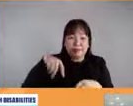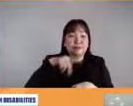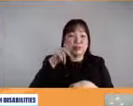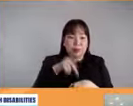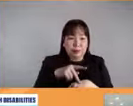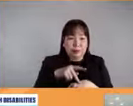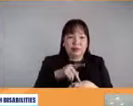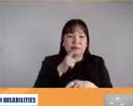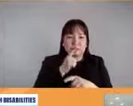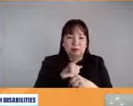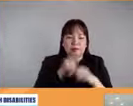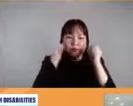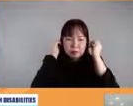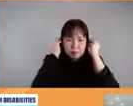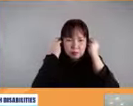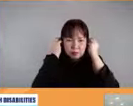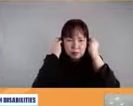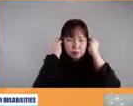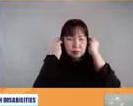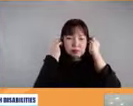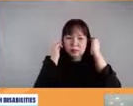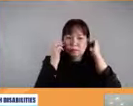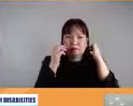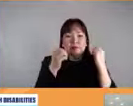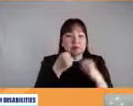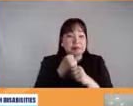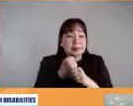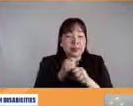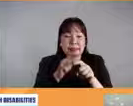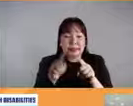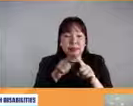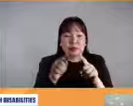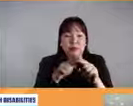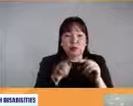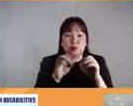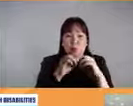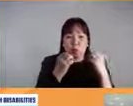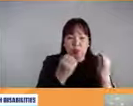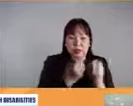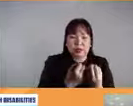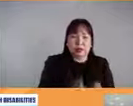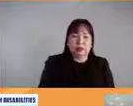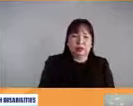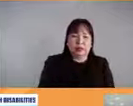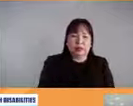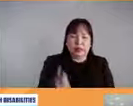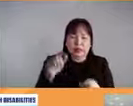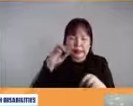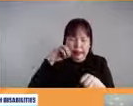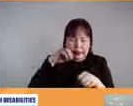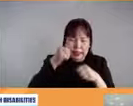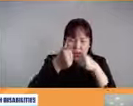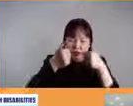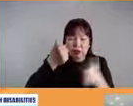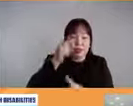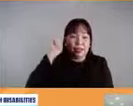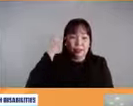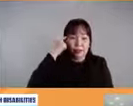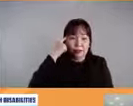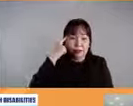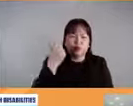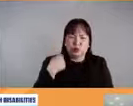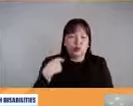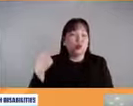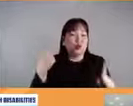inuformulate ng lahat ng ahensya ng gobyerno so we are after that